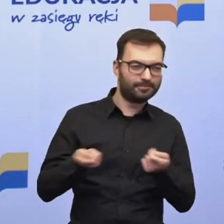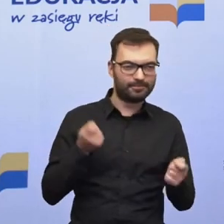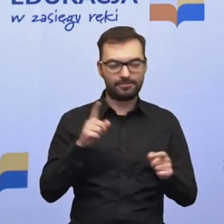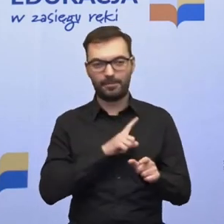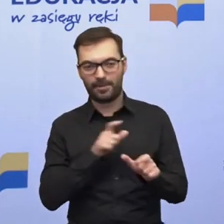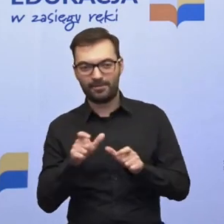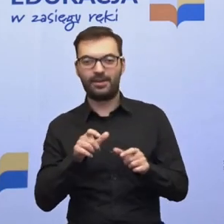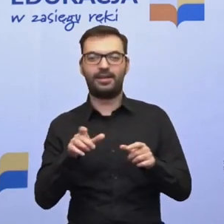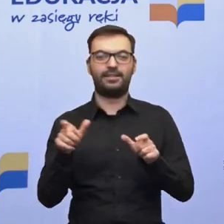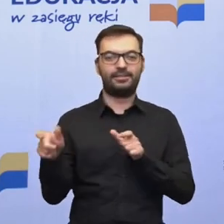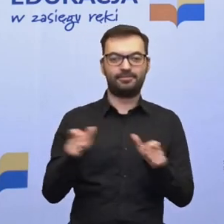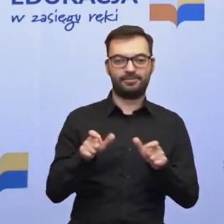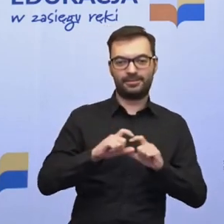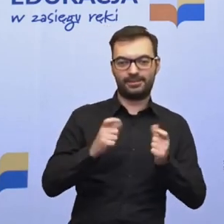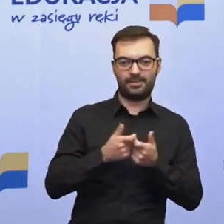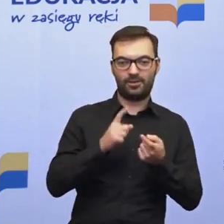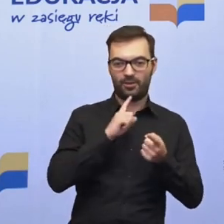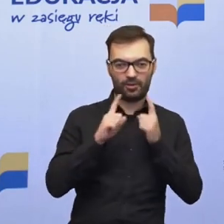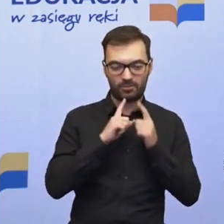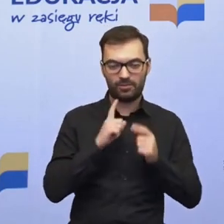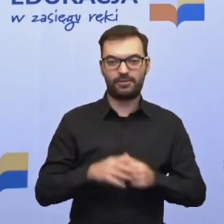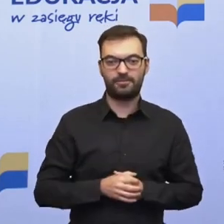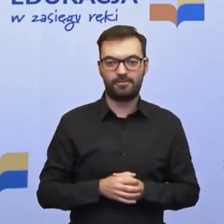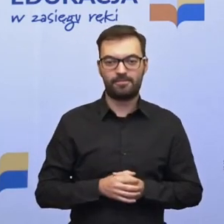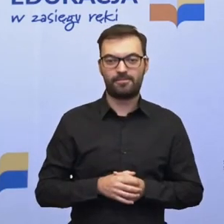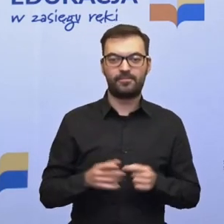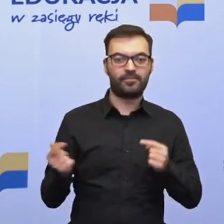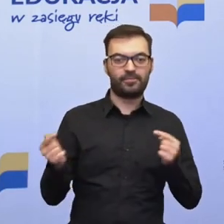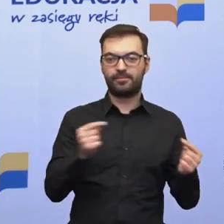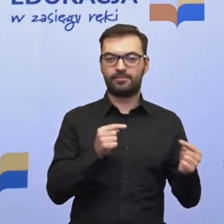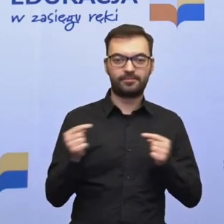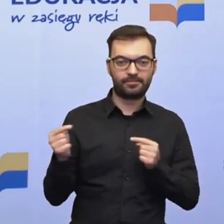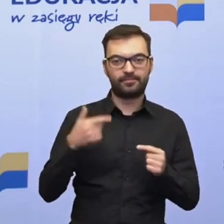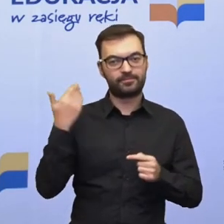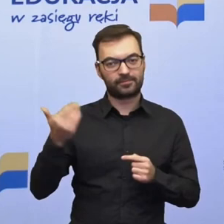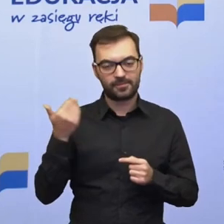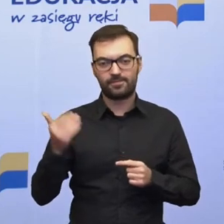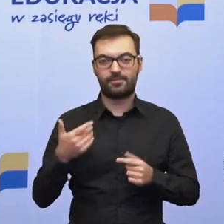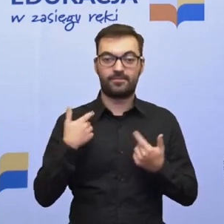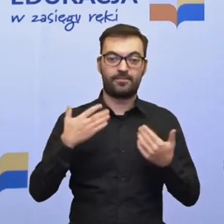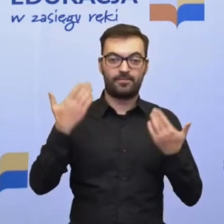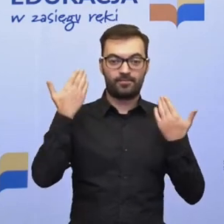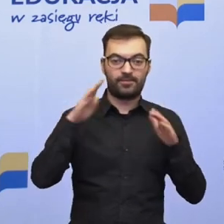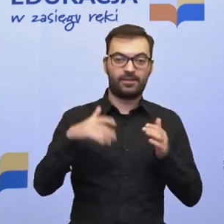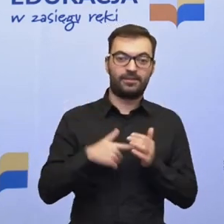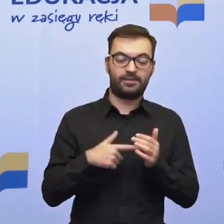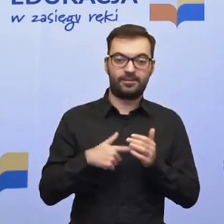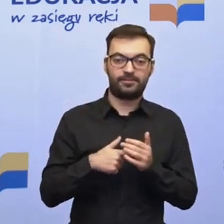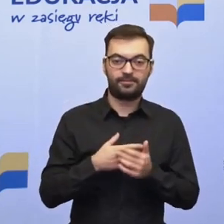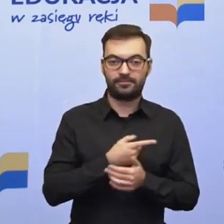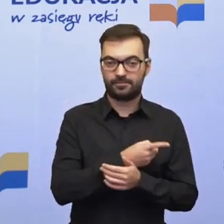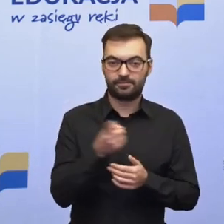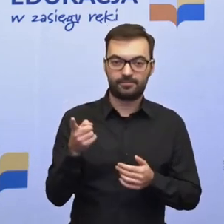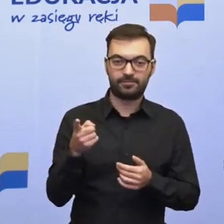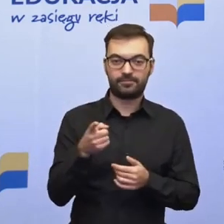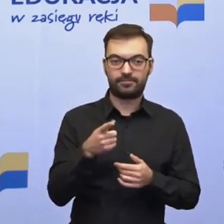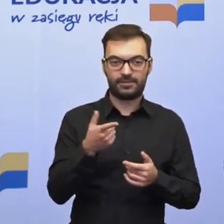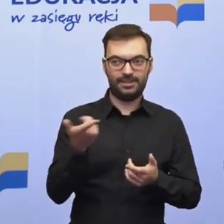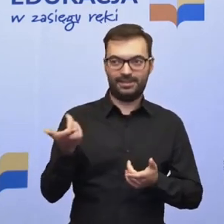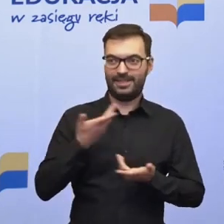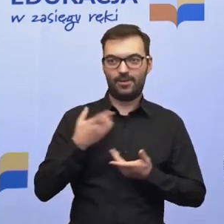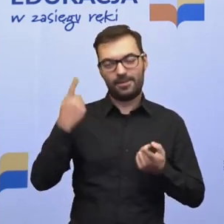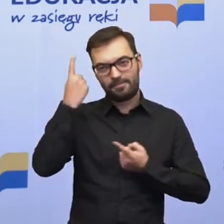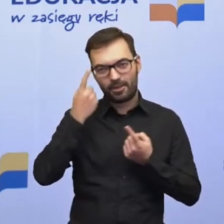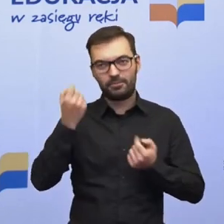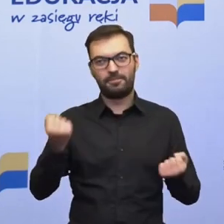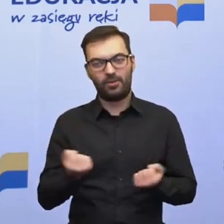prowadziła naszą rozmowę i nasze tutaj wystąpienia. Mam nadzieję, że też wszystkich nas spobudzała